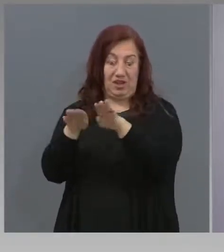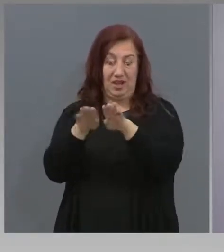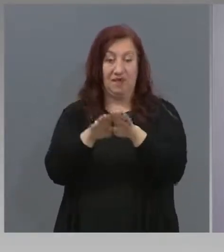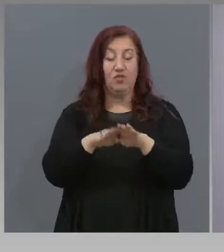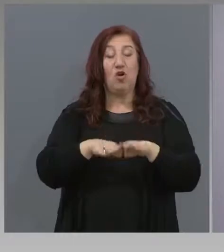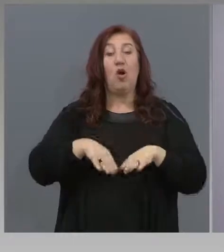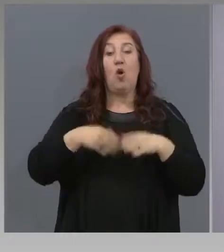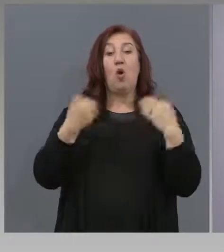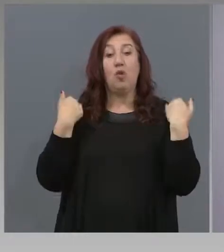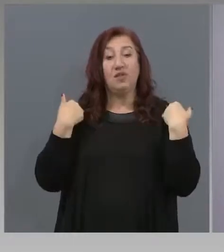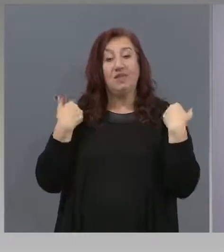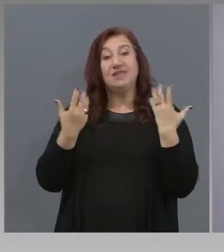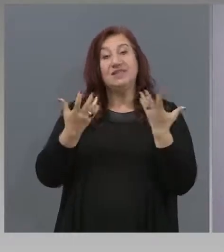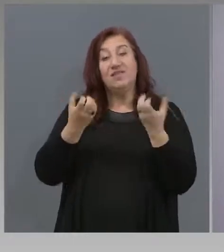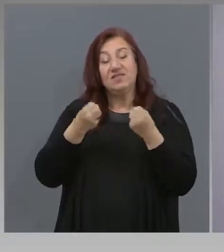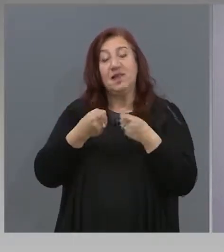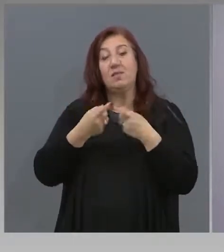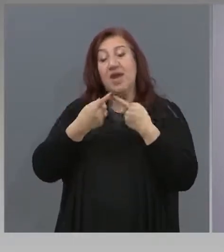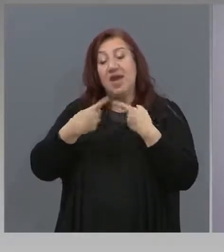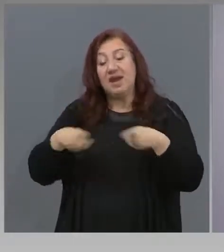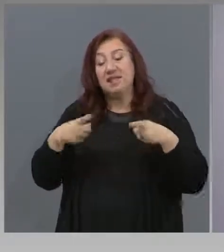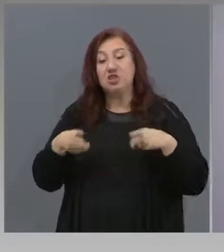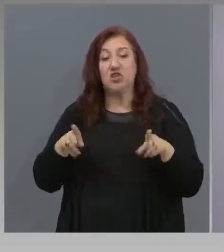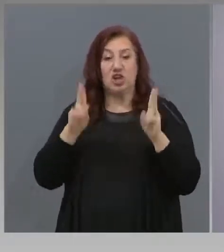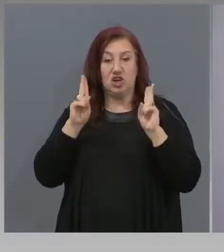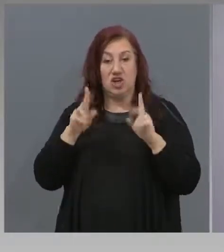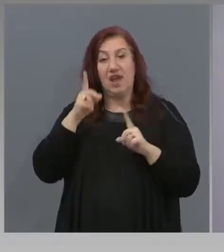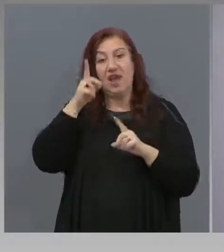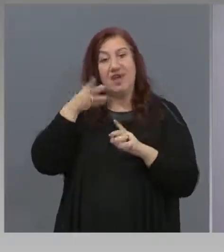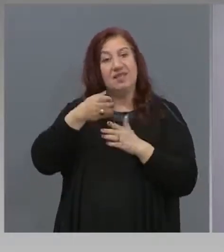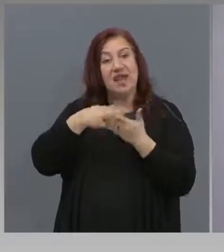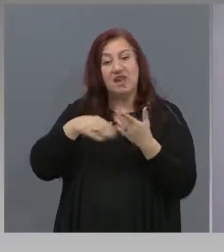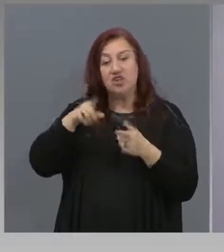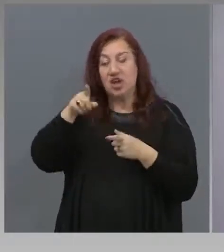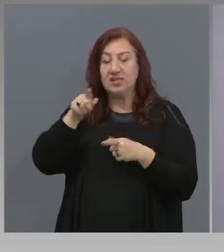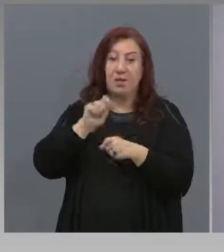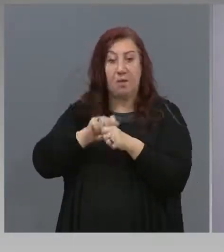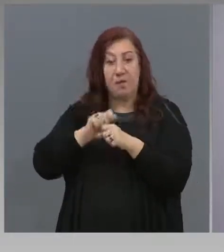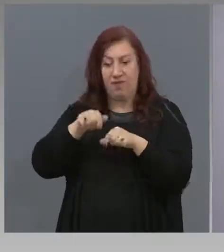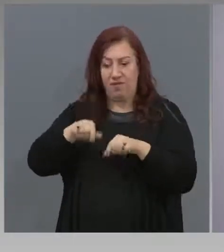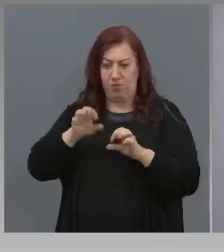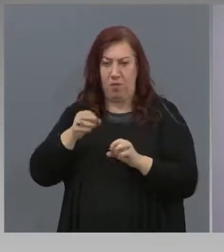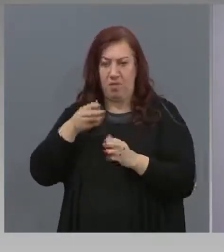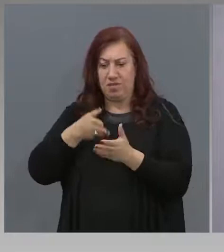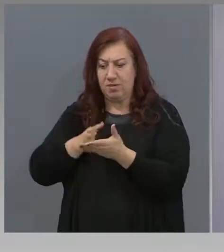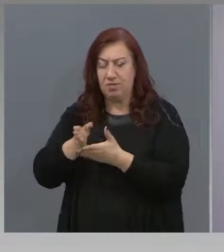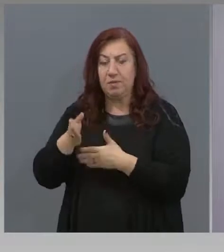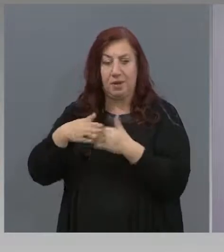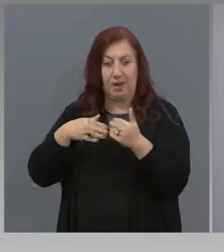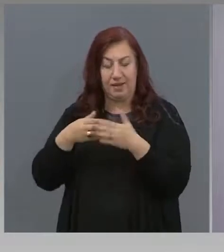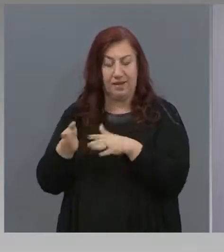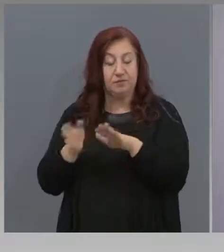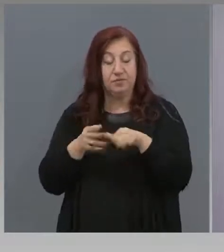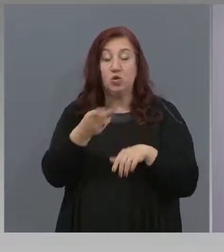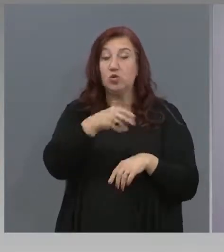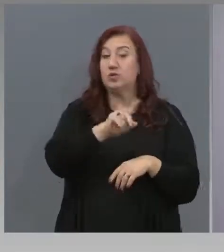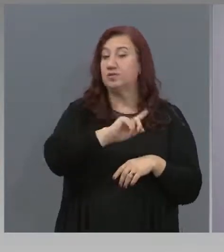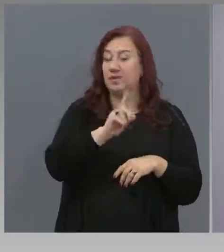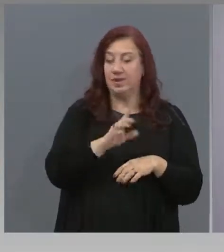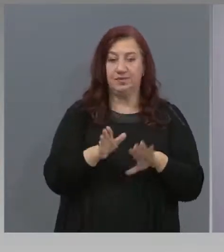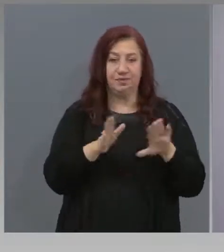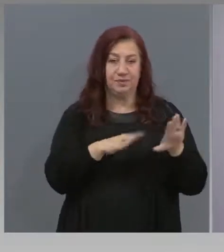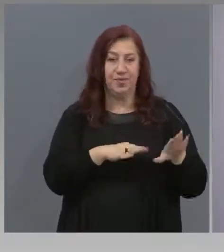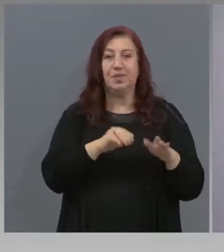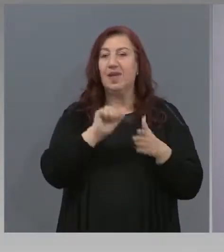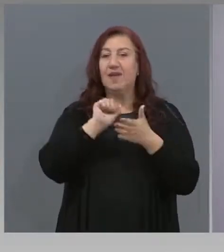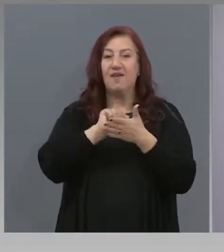различни решения. Една част от медицинските висшите училища в момента провеждат тези практики, други не ги провеждат. Добро утро, господин мистер от Вестник Марица.